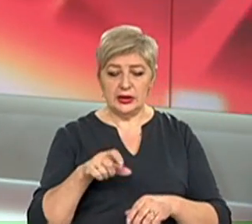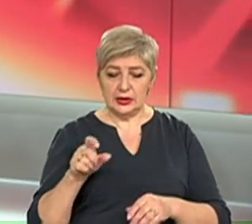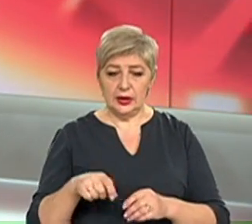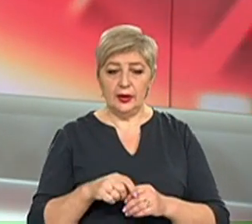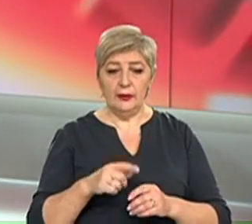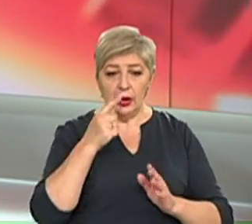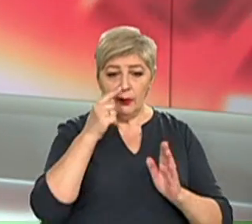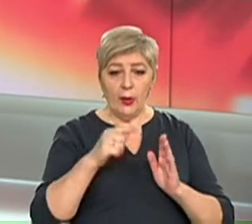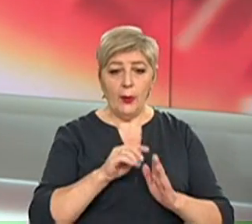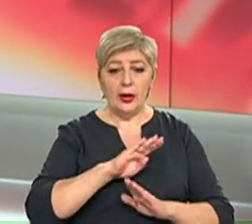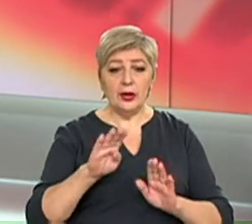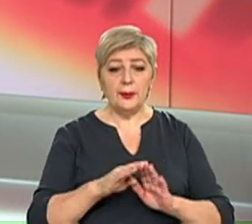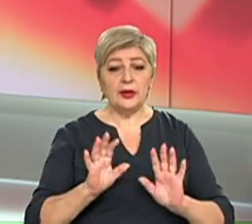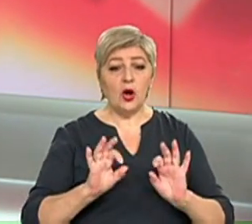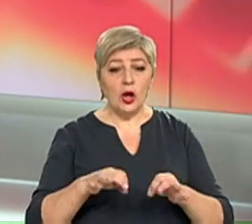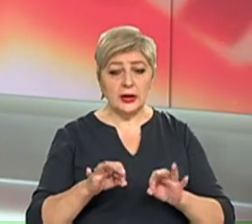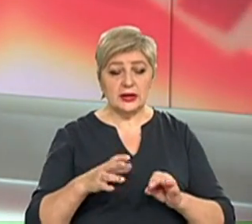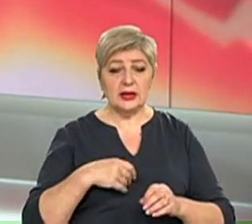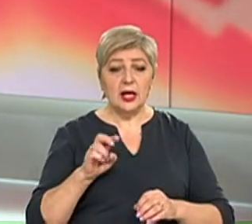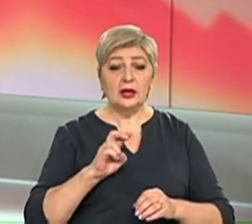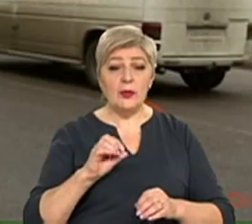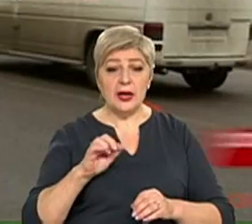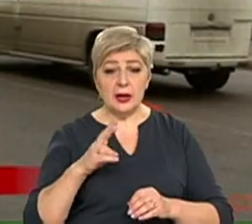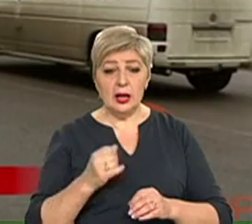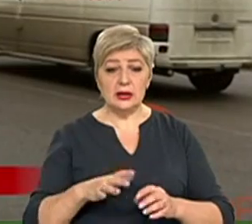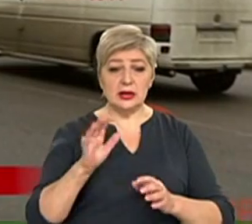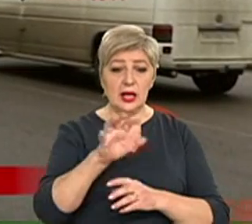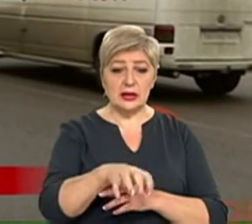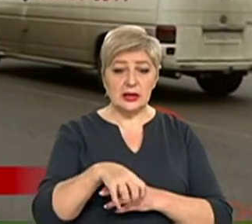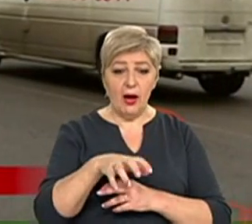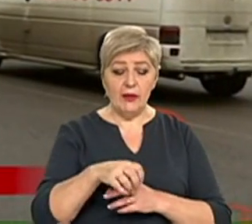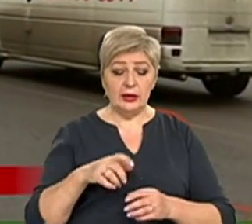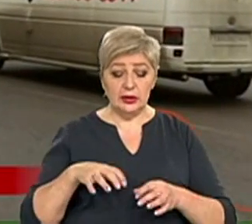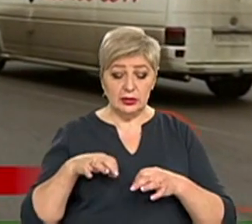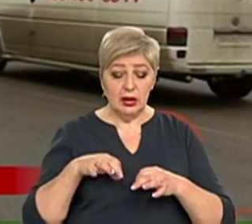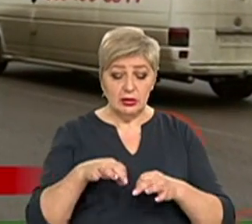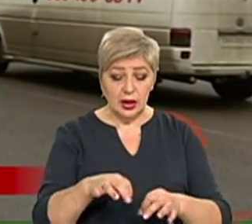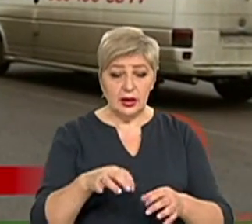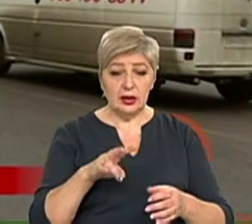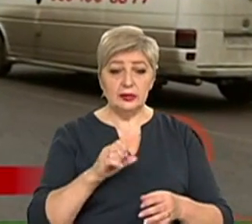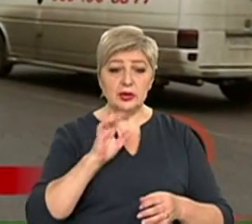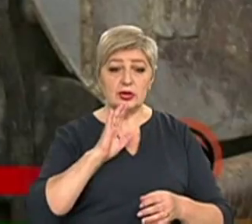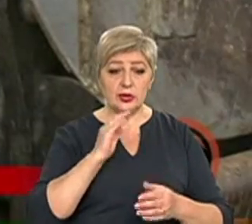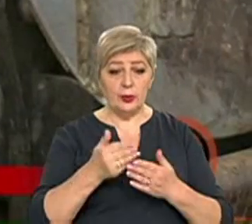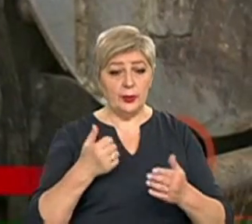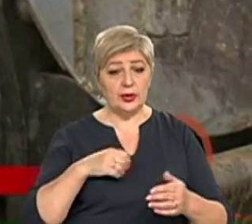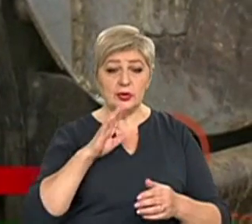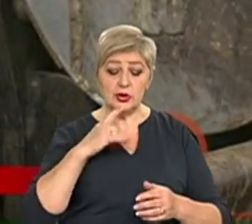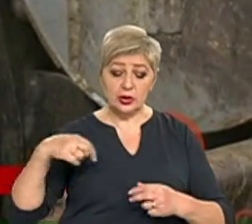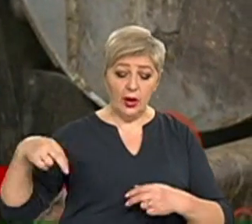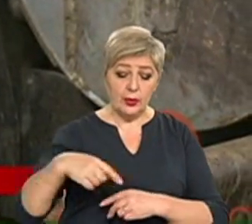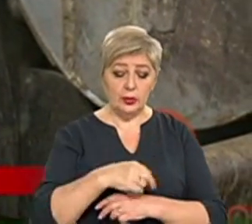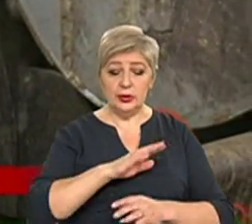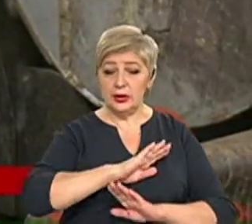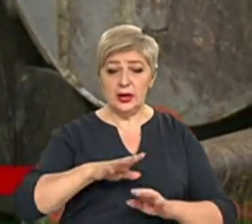Потрапила під колеса на байкальський. Екскаватор наїхав на жінку. Попередньо вона переходила дорогу не за зеброю. Водій не помітив